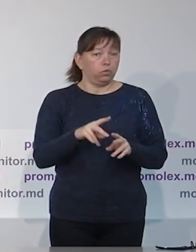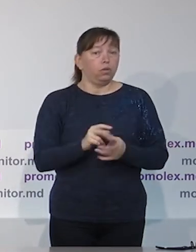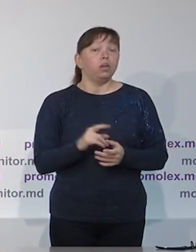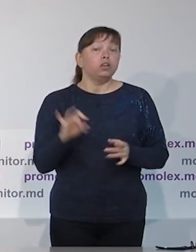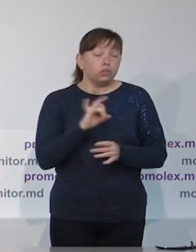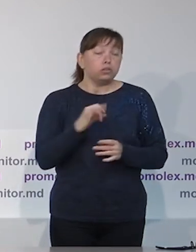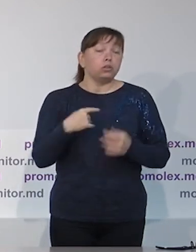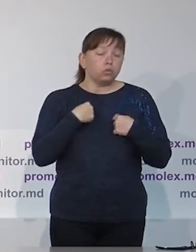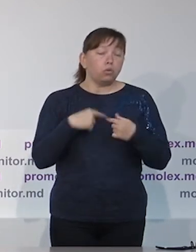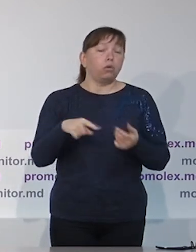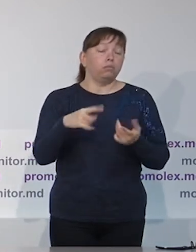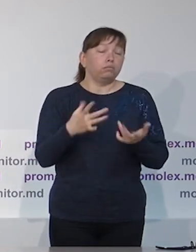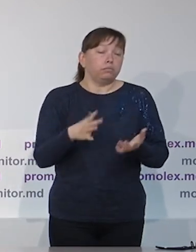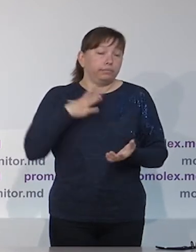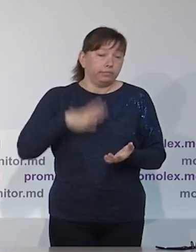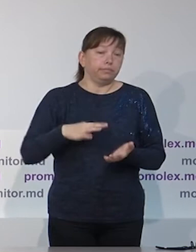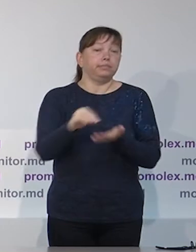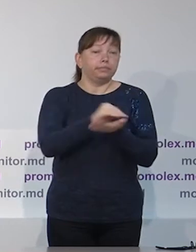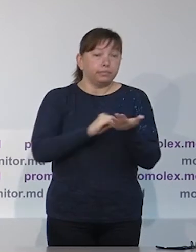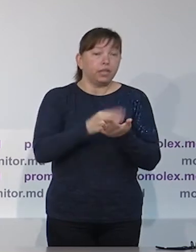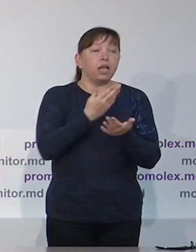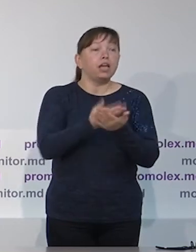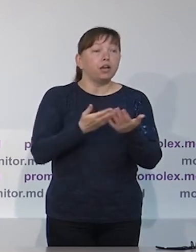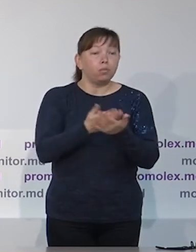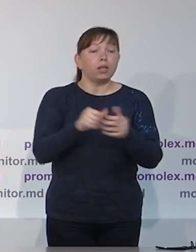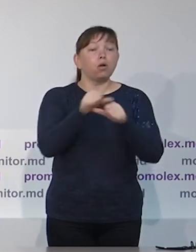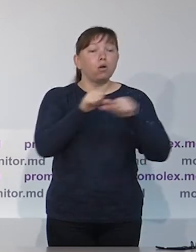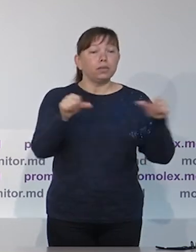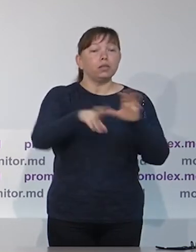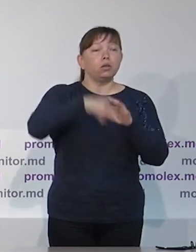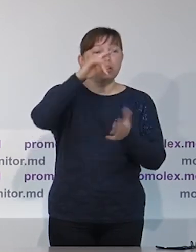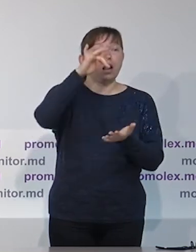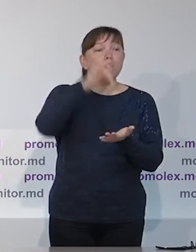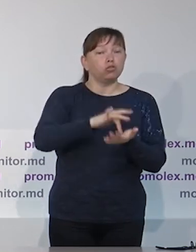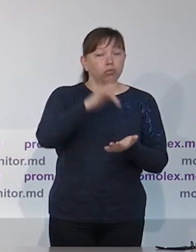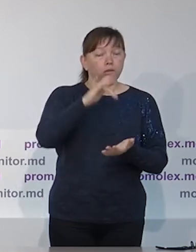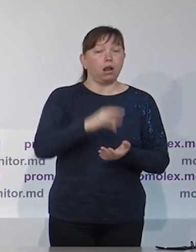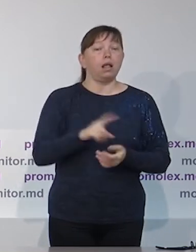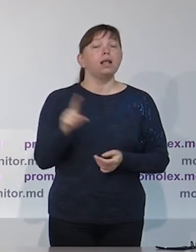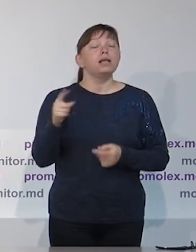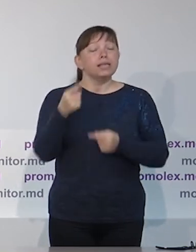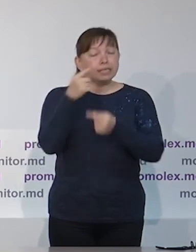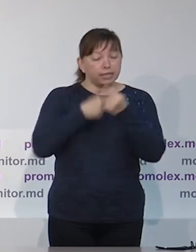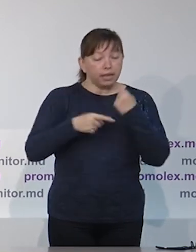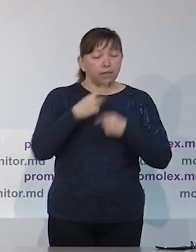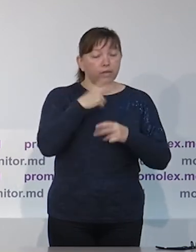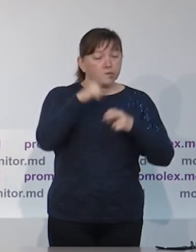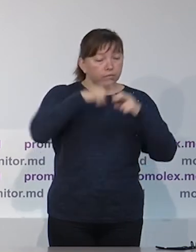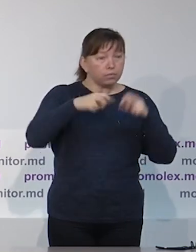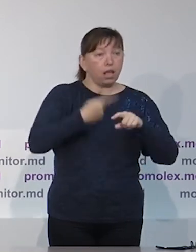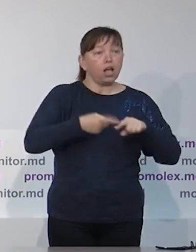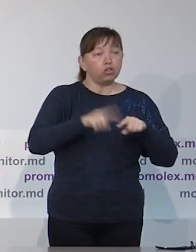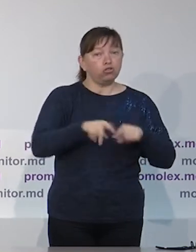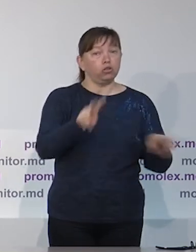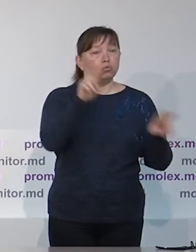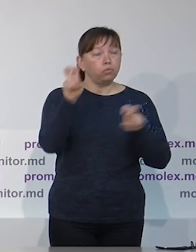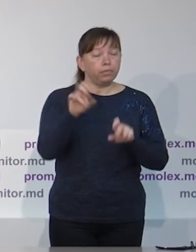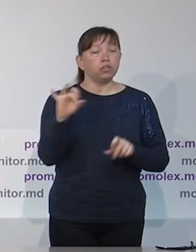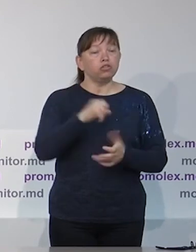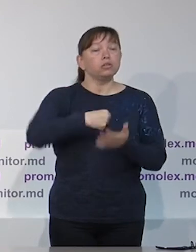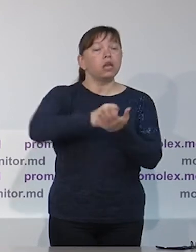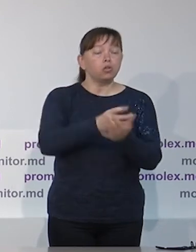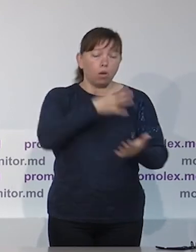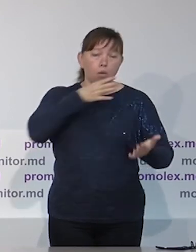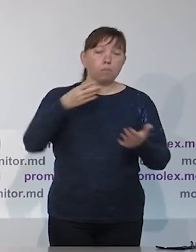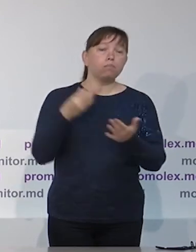несоответствия в документе, утвержденный этой комиссией, то есть чрезвычайной комиссией, и в результате мы повторяем рекомендацию